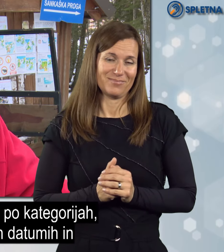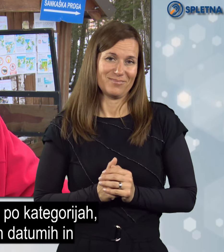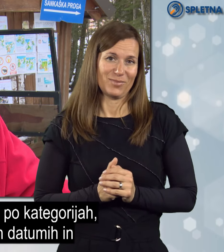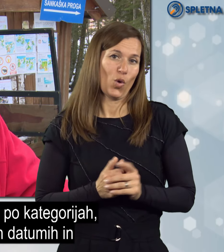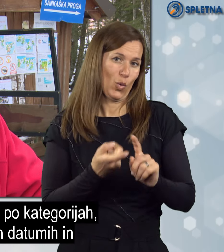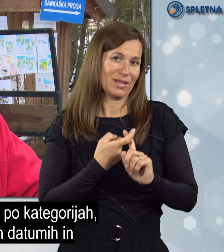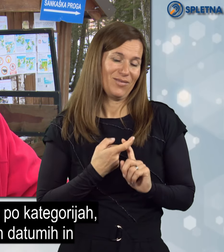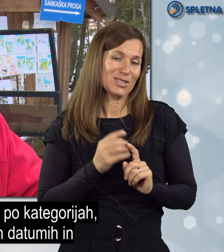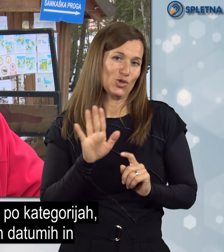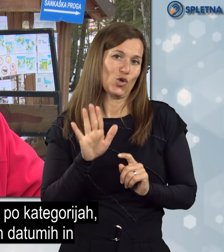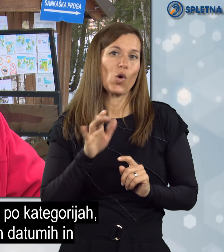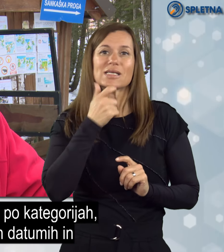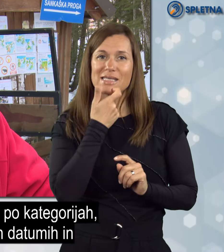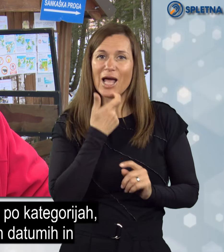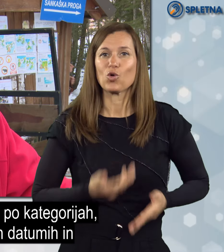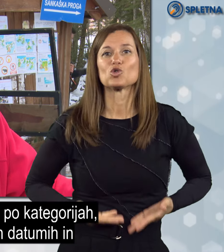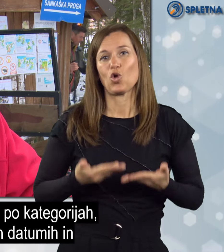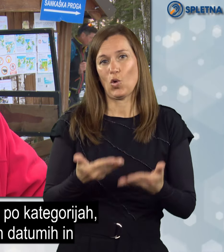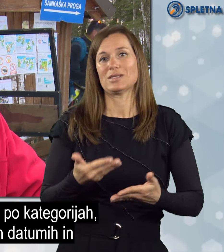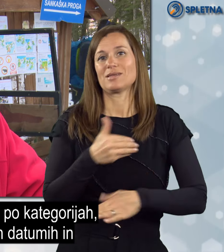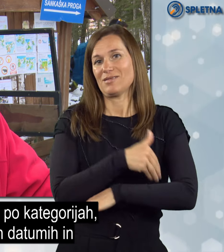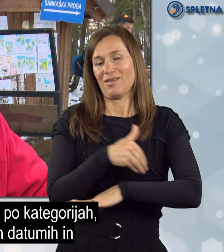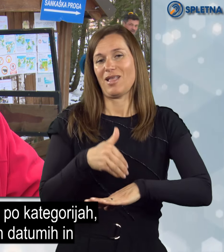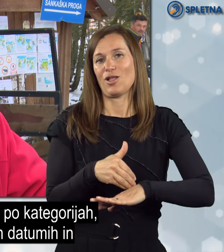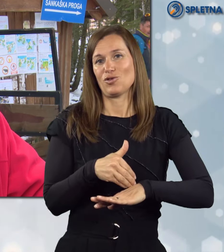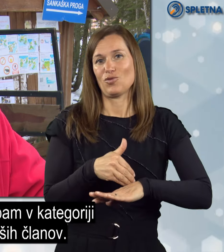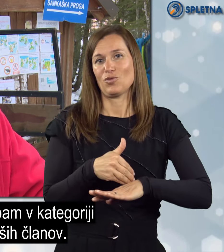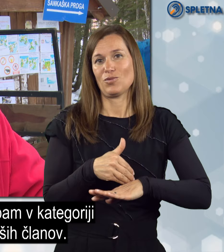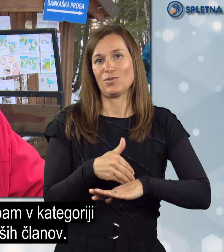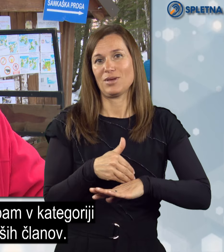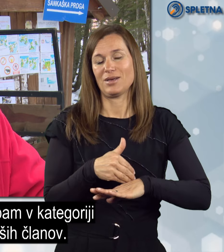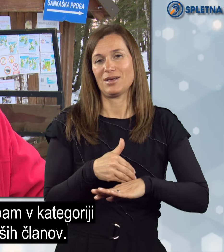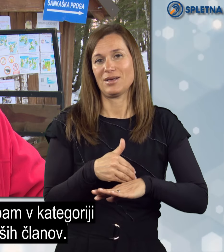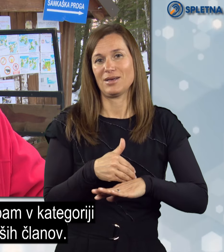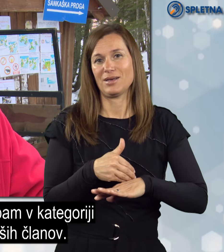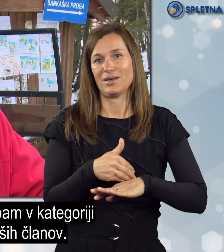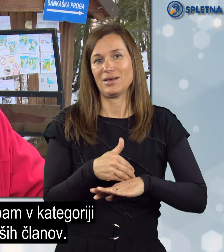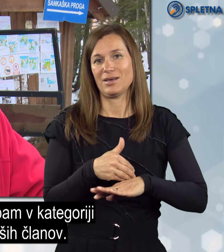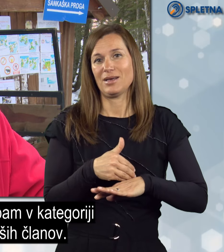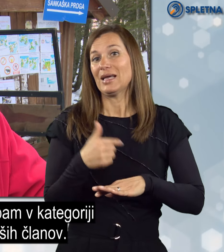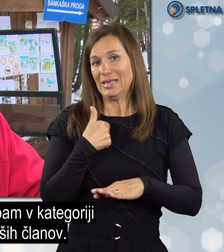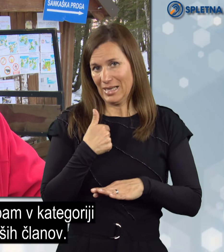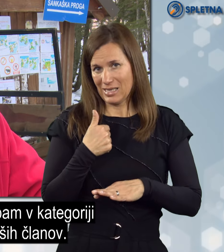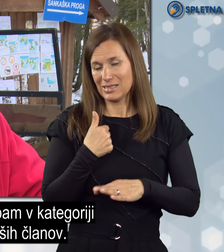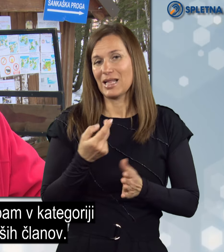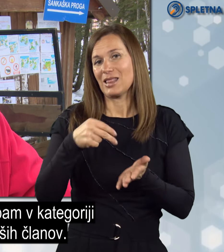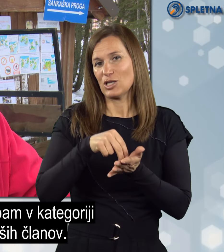v rojstnih datumih kategorija obstoja. Jaz